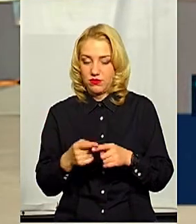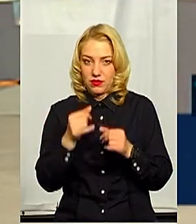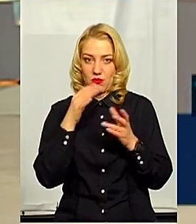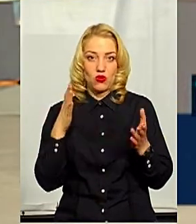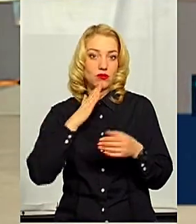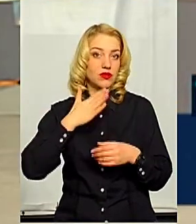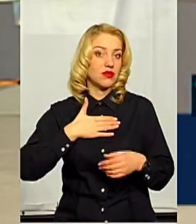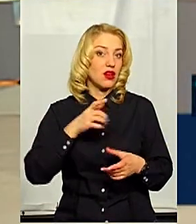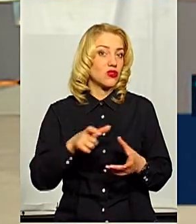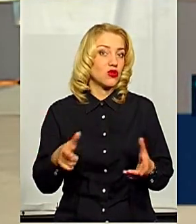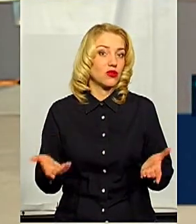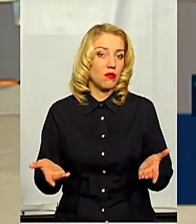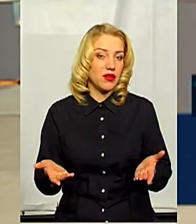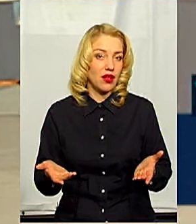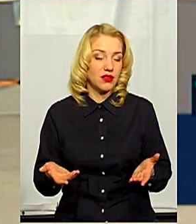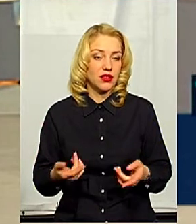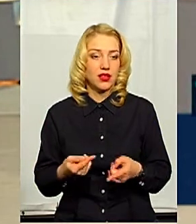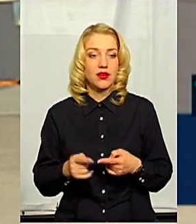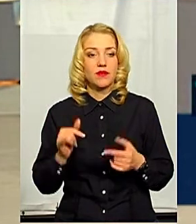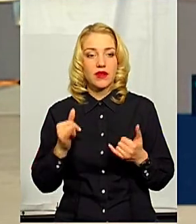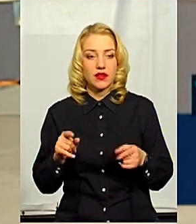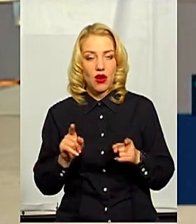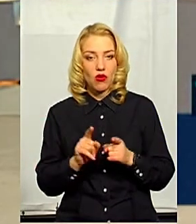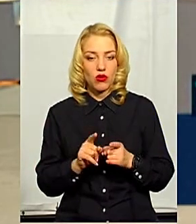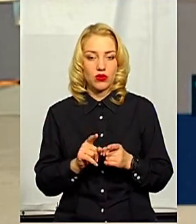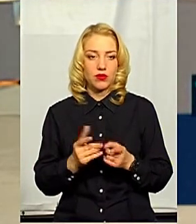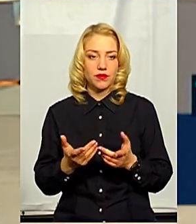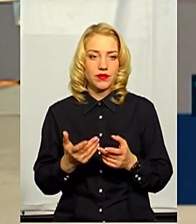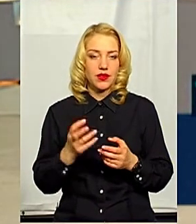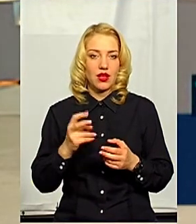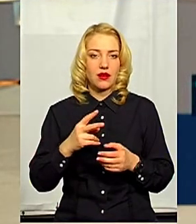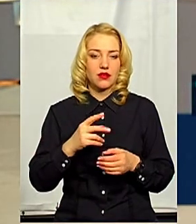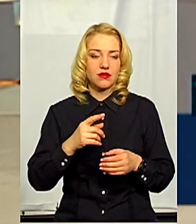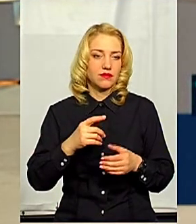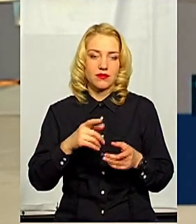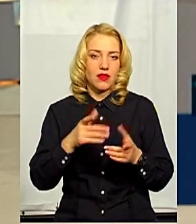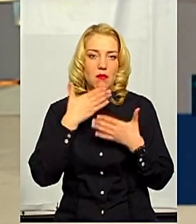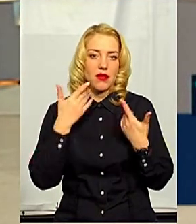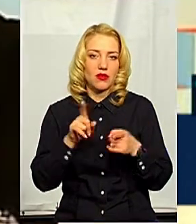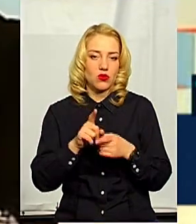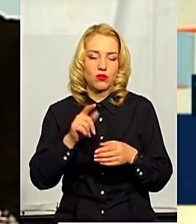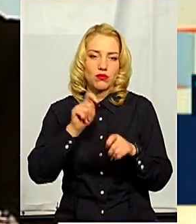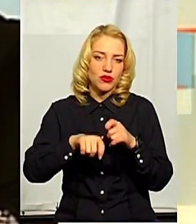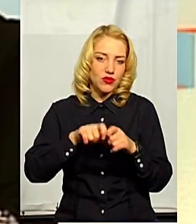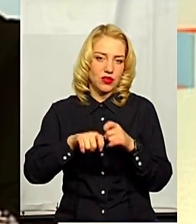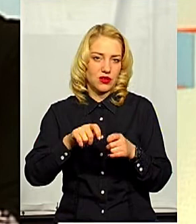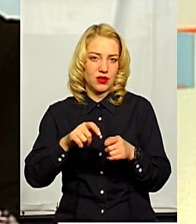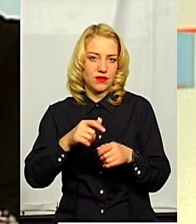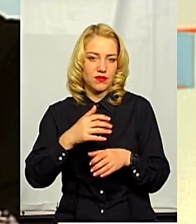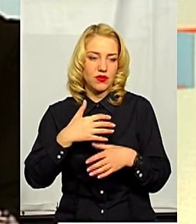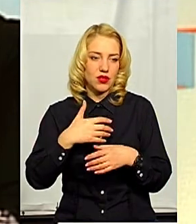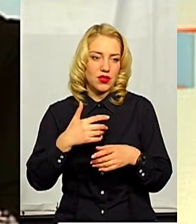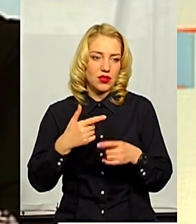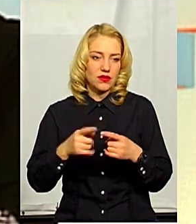наші співжителі. Зрозуміло, що додаткового скринінга при прибутті не ведеться. Тобто, фактично, на сьогоднішній день